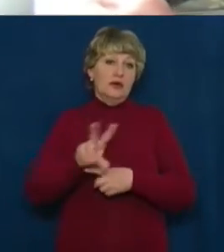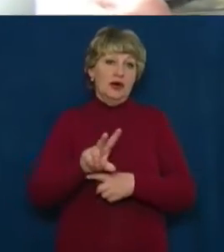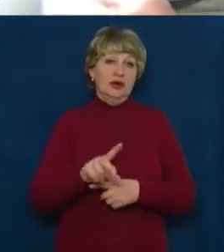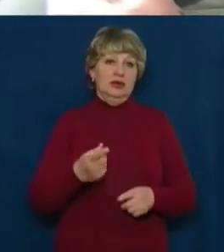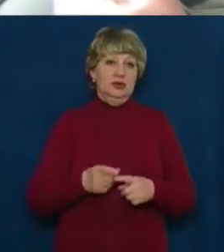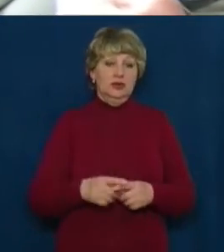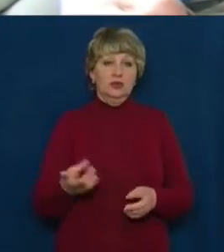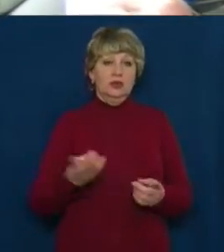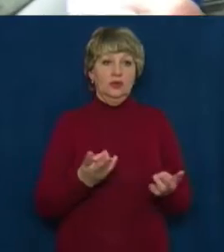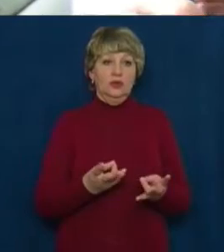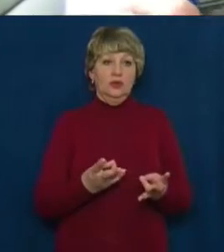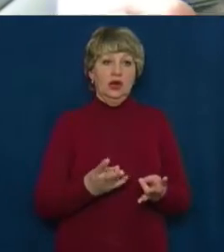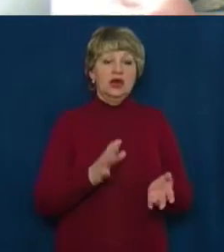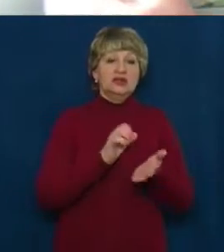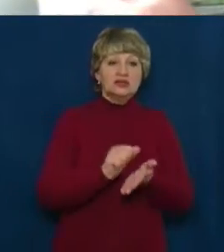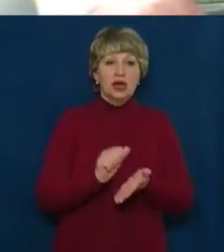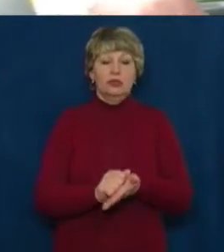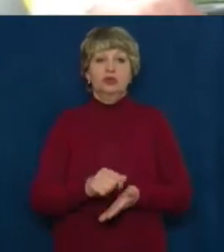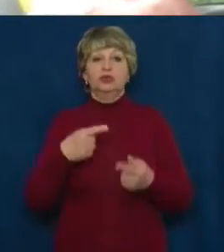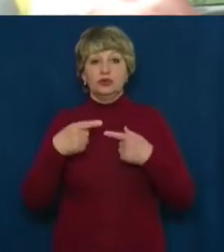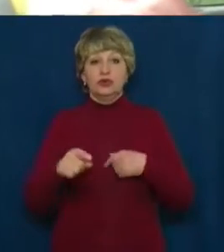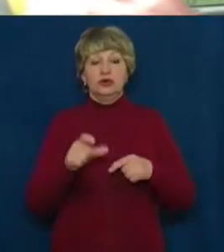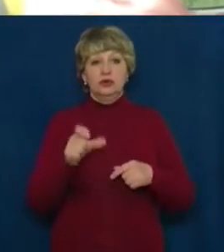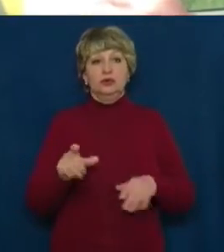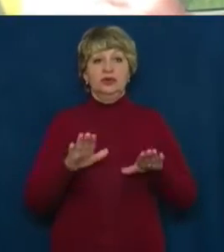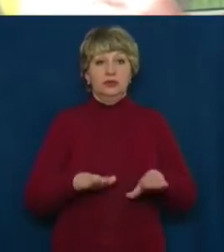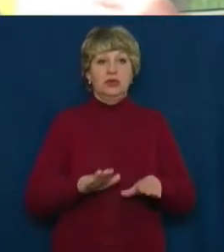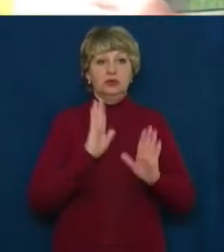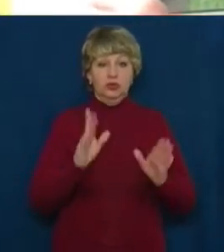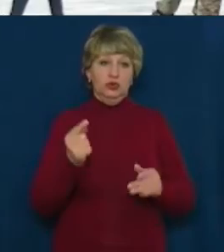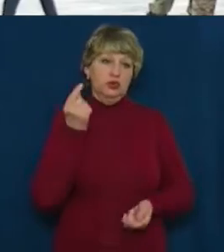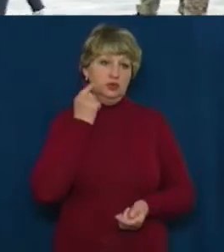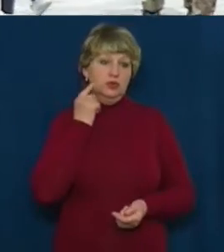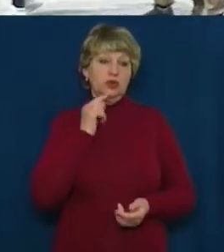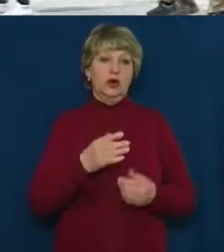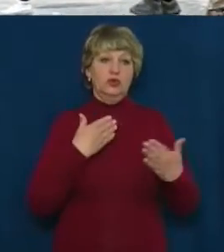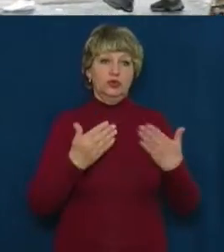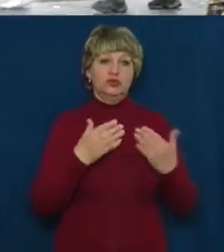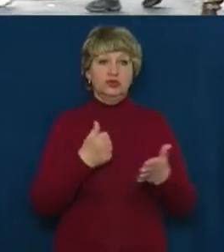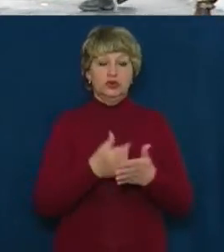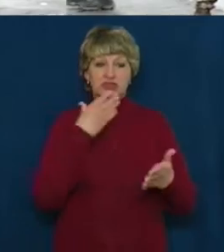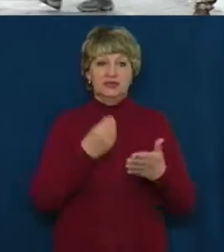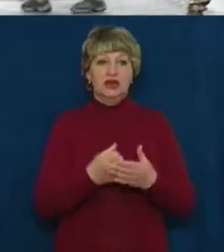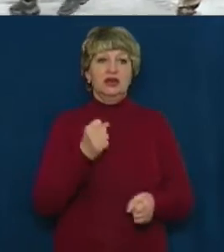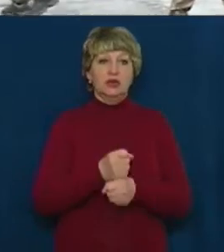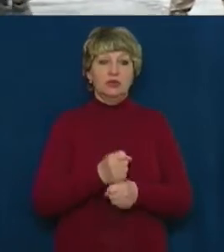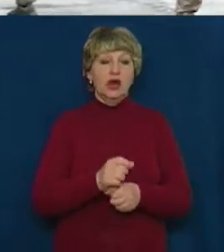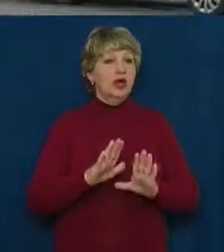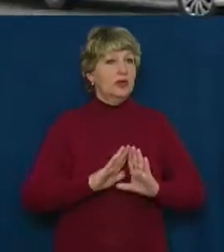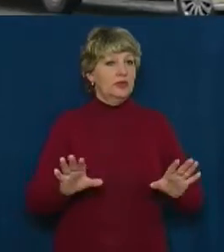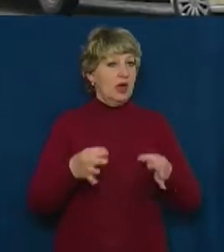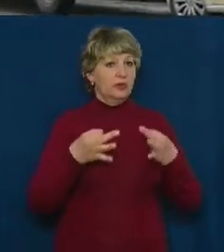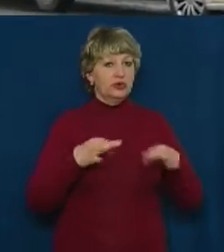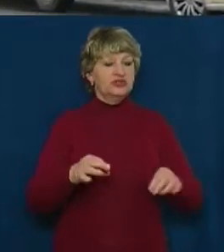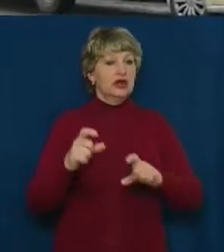які займуть міста і будуть добросовісно відноситься до своїх обов'язків і роботи. Не пропускали тільки вантажівки. Рух таких машин